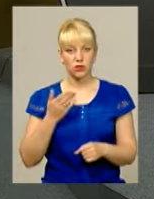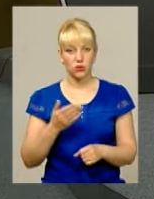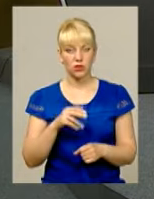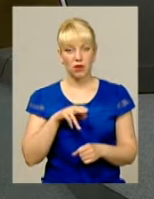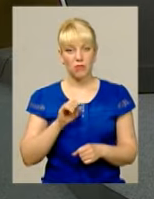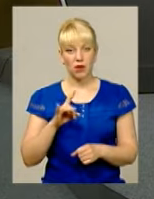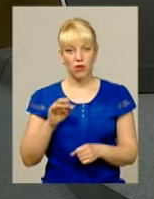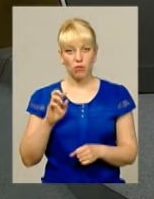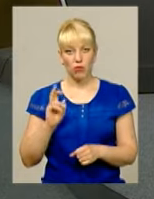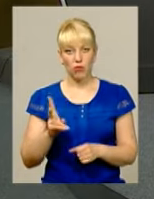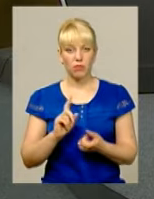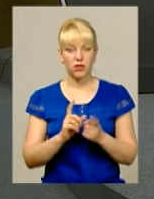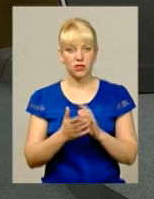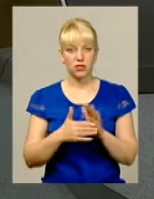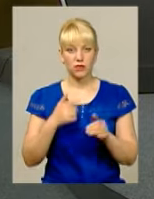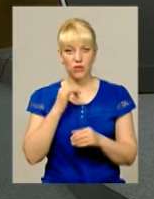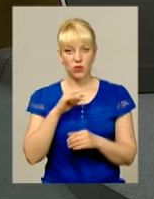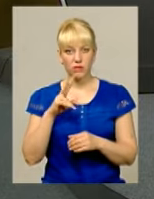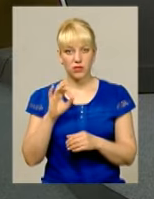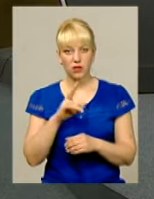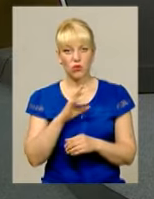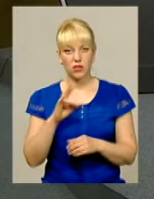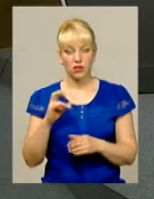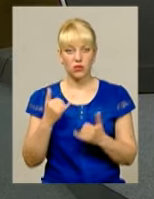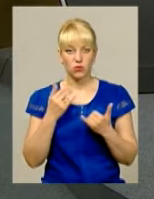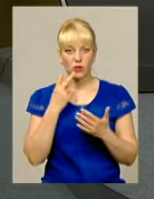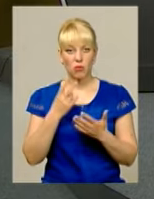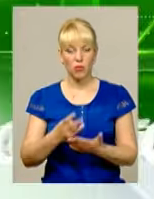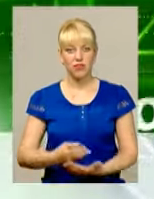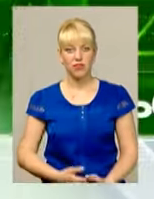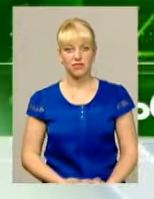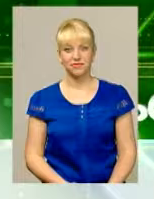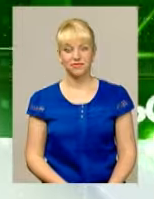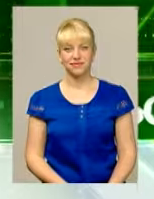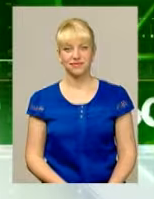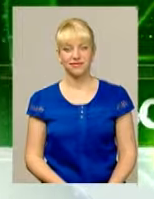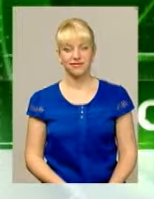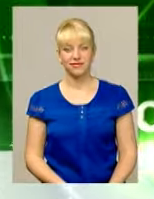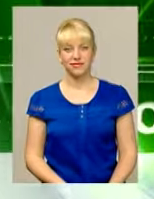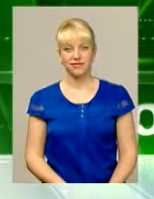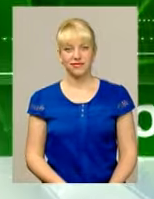перекладає на жесту умову Оксана Фіновська Сьогодні ви побачите Музика